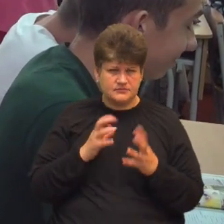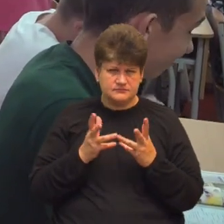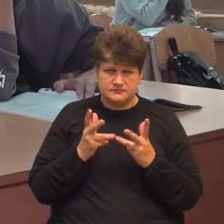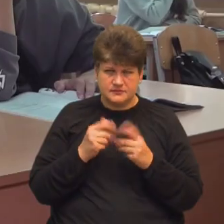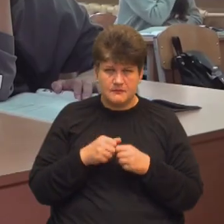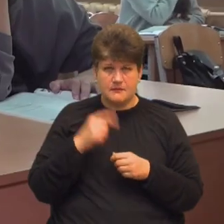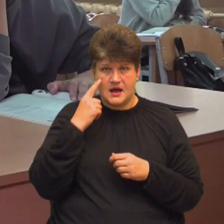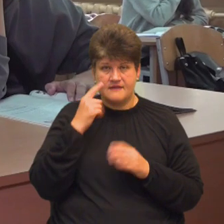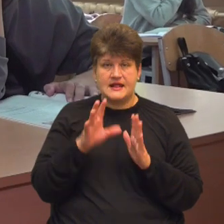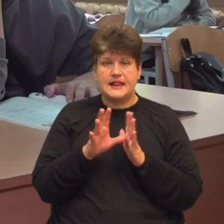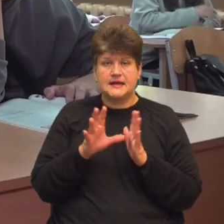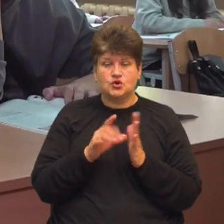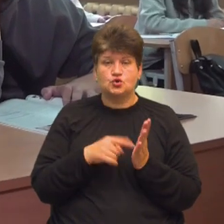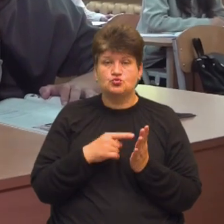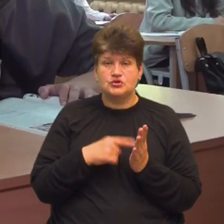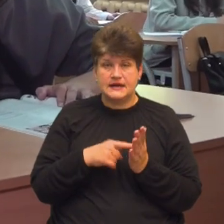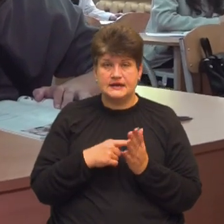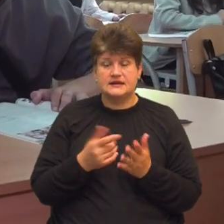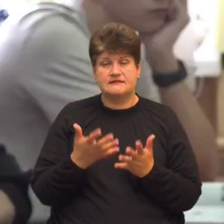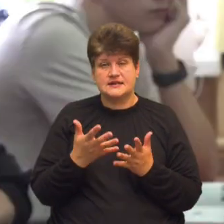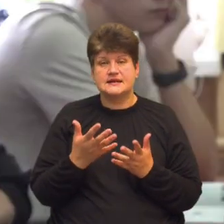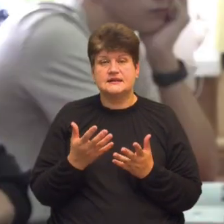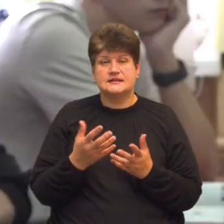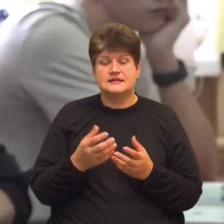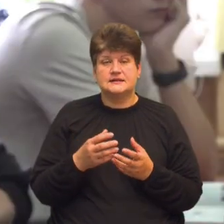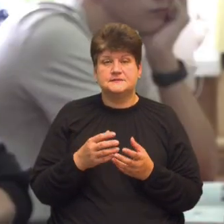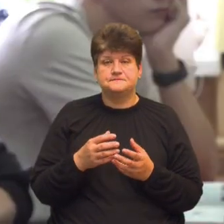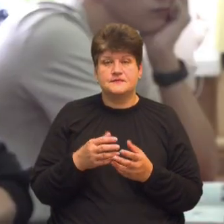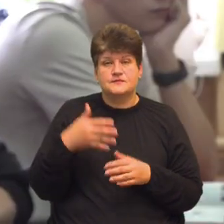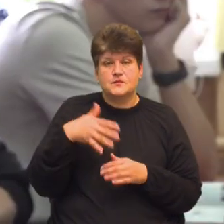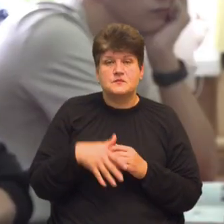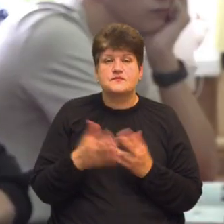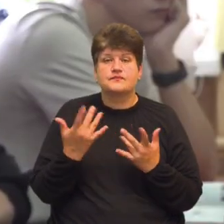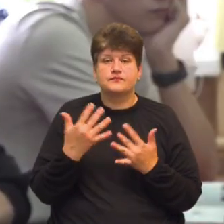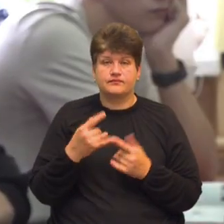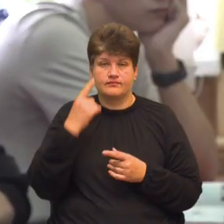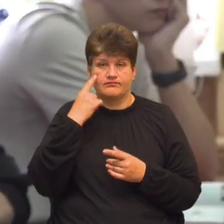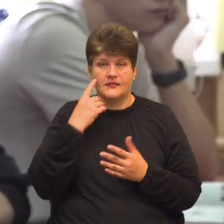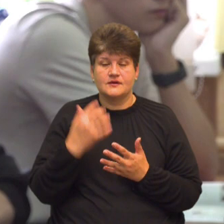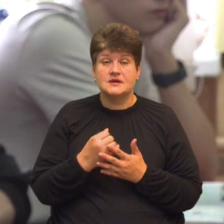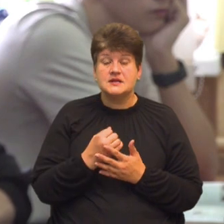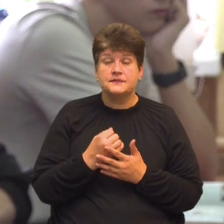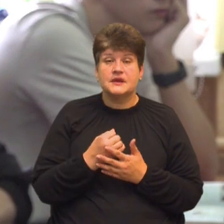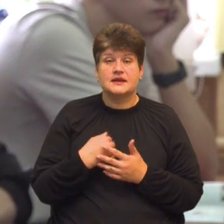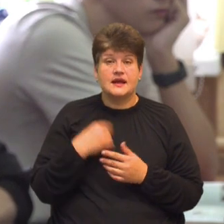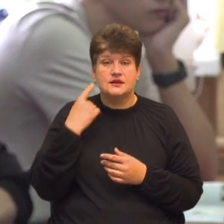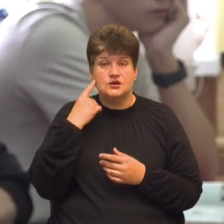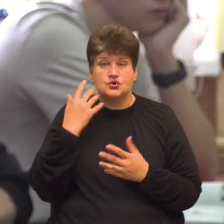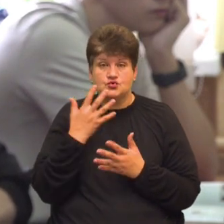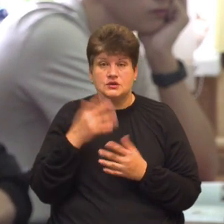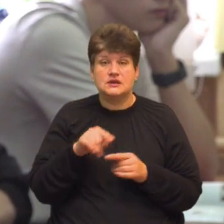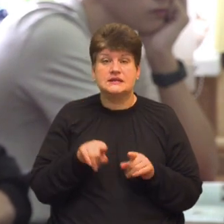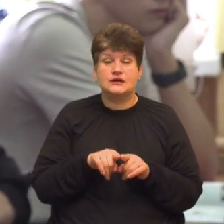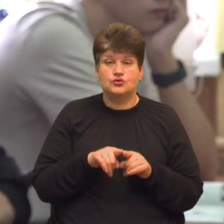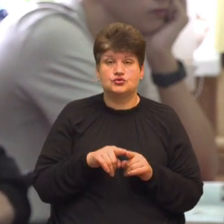електронному журналі та визначити свою успішність. Я просто була здивована, тому що я не чула ще такого, щоб в школах